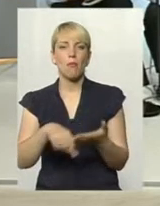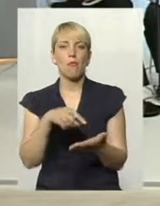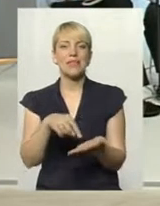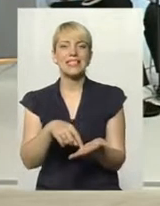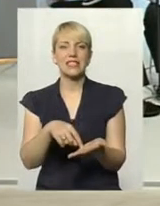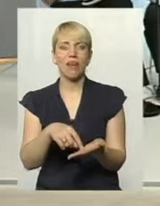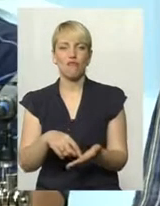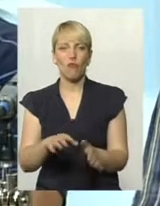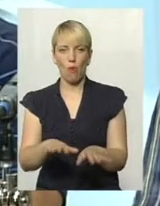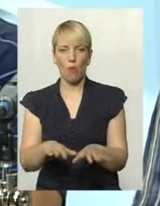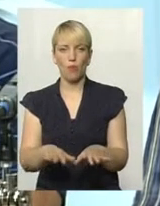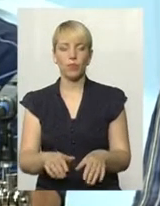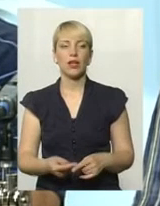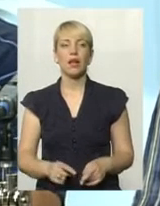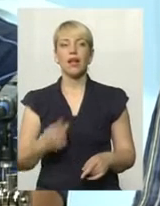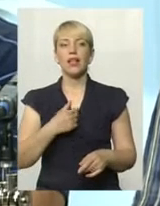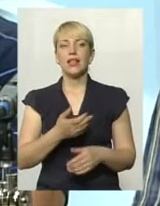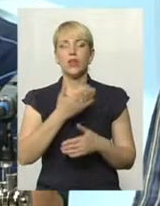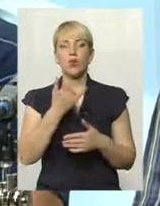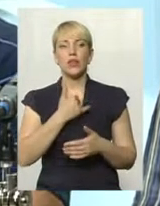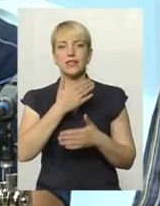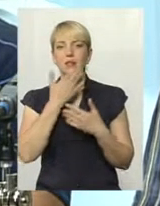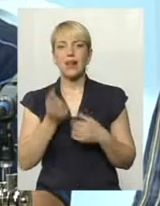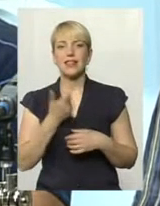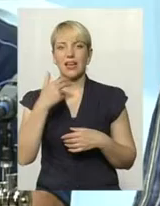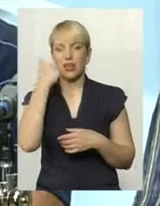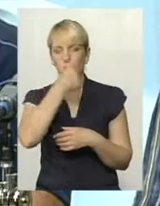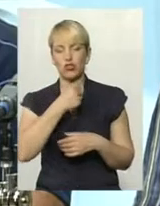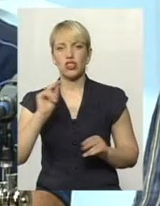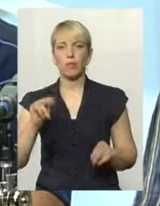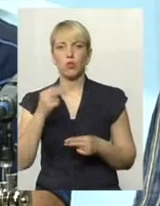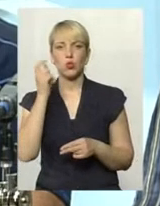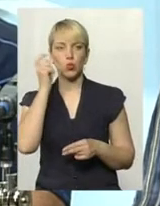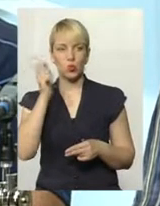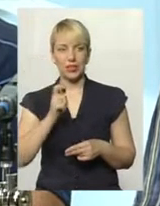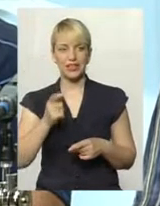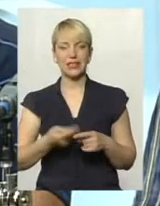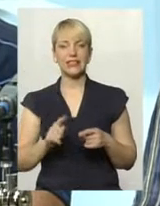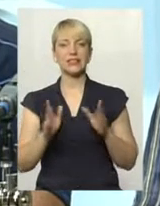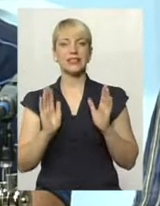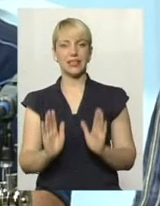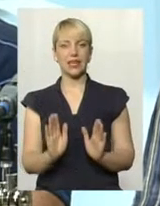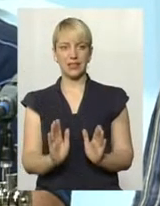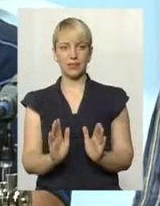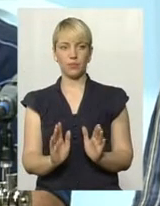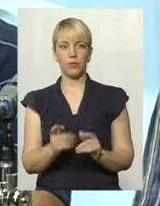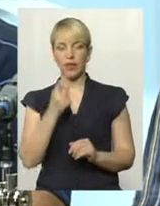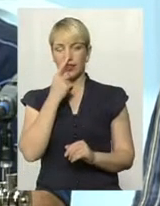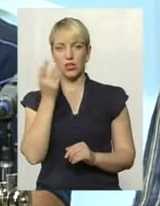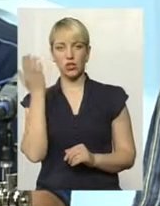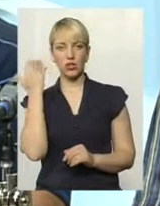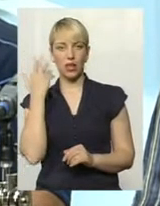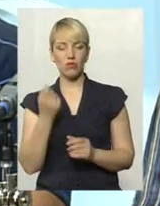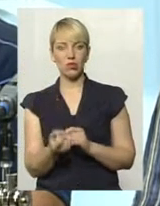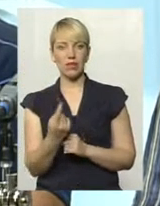нас, на жаль, вже декілька років немає команди в чемпіонаті України. Тільки, от нещодавно з